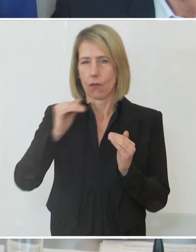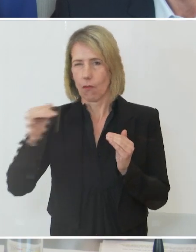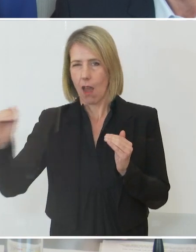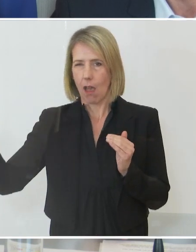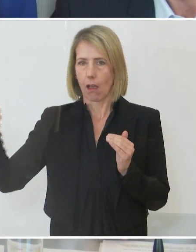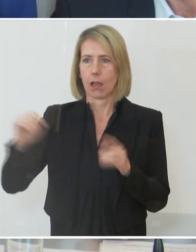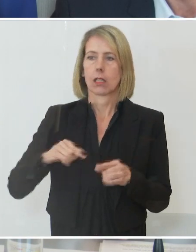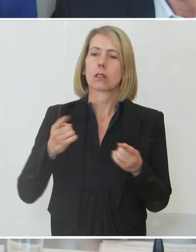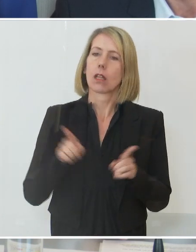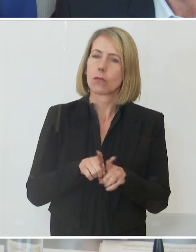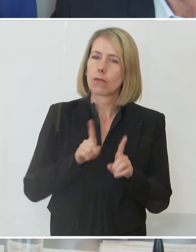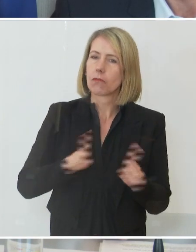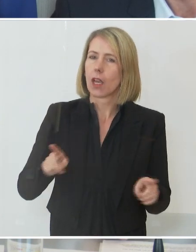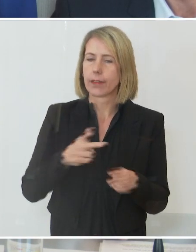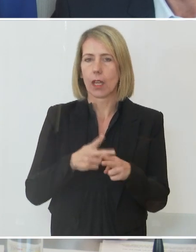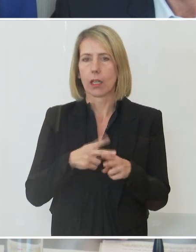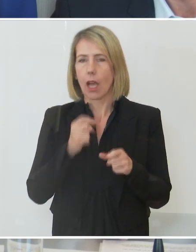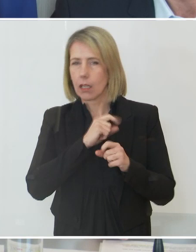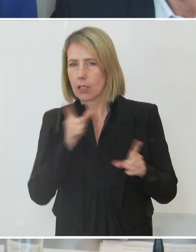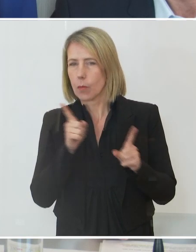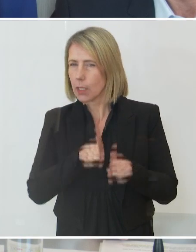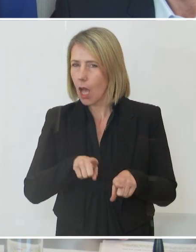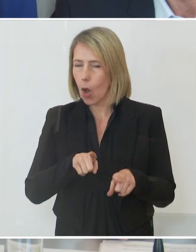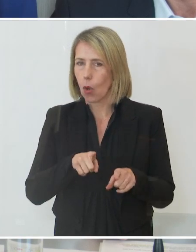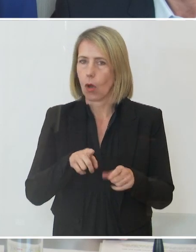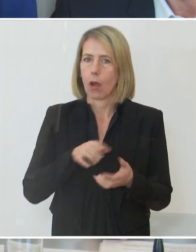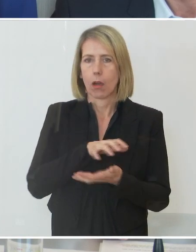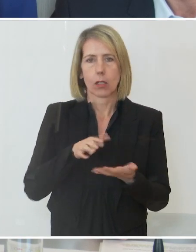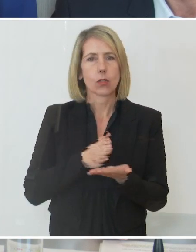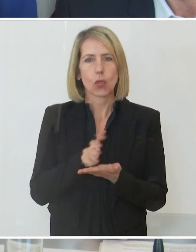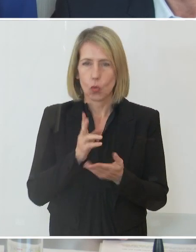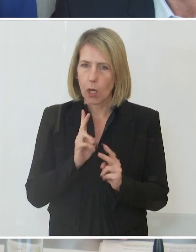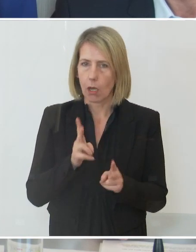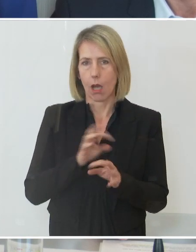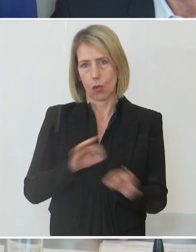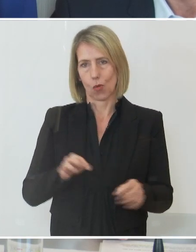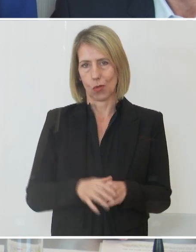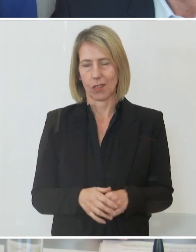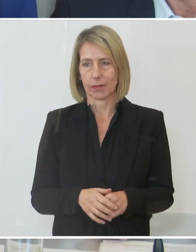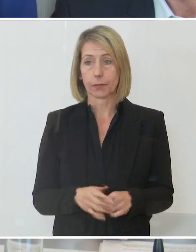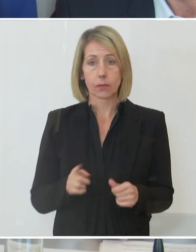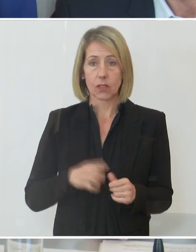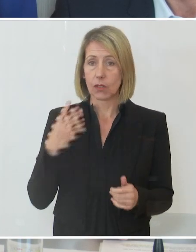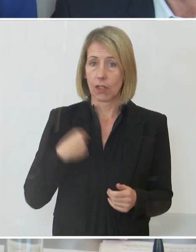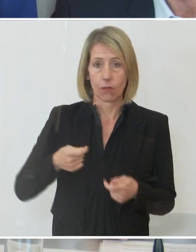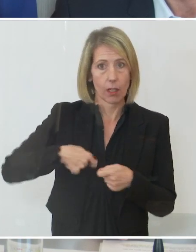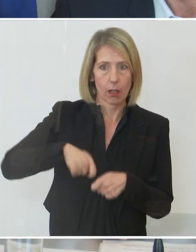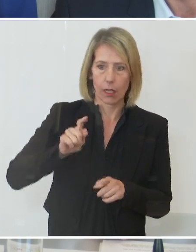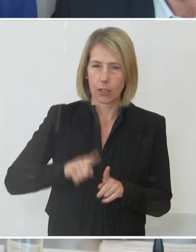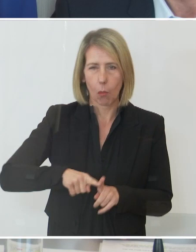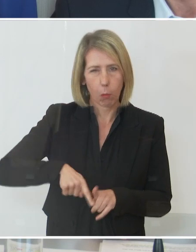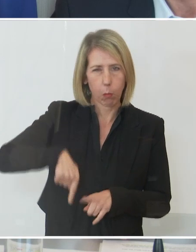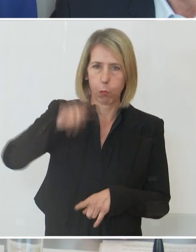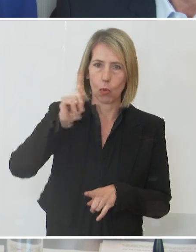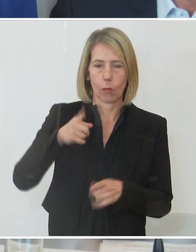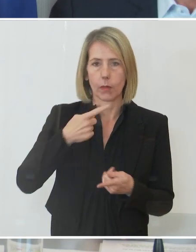anderen Krankheitsbildern auch, gut durch die Krise kommen. Wenn das nicht gelingt, wenn dieser Peak wieder stark steigt und die Spitals